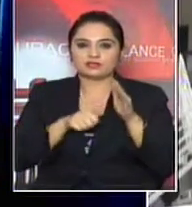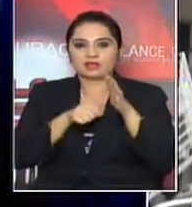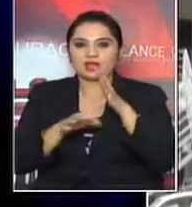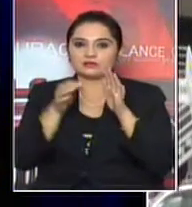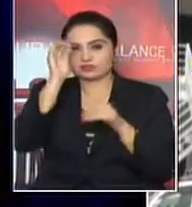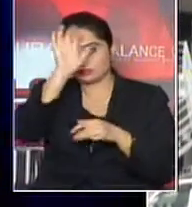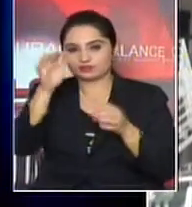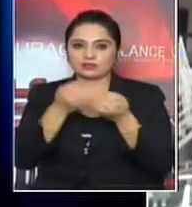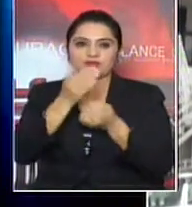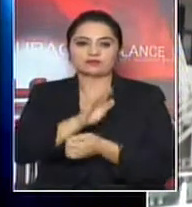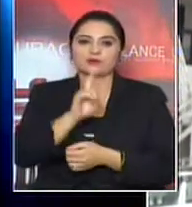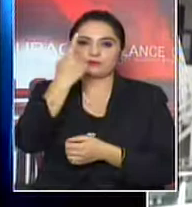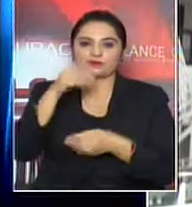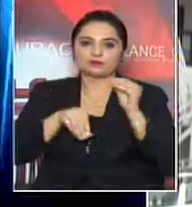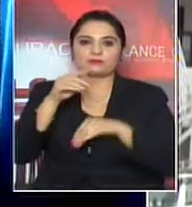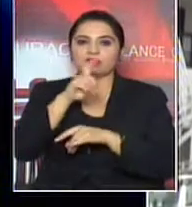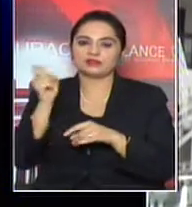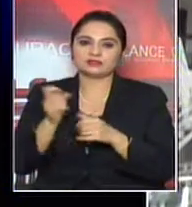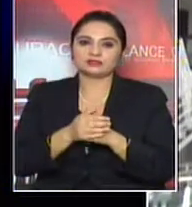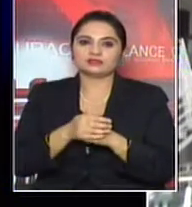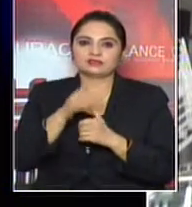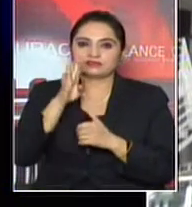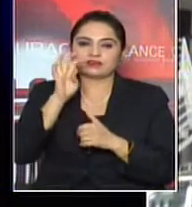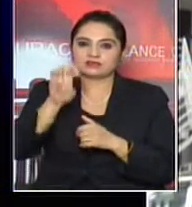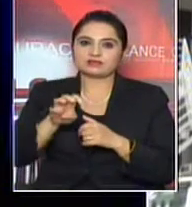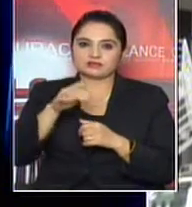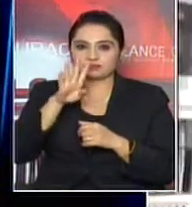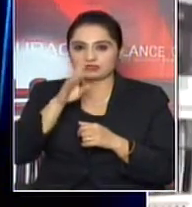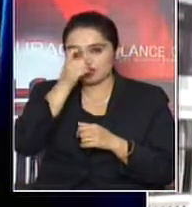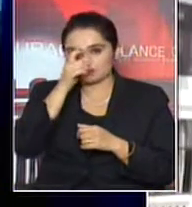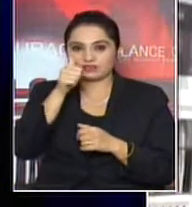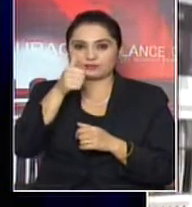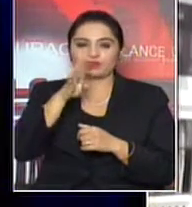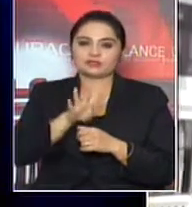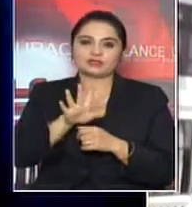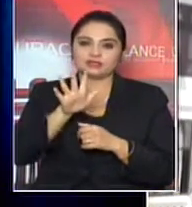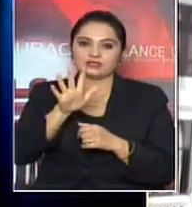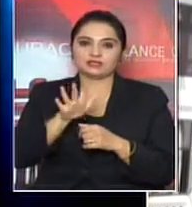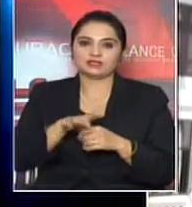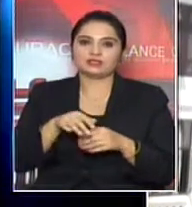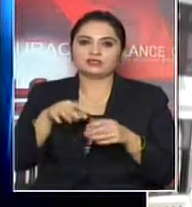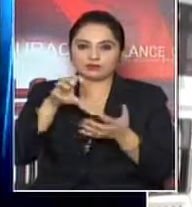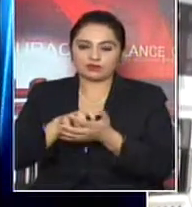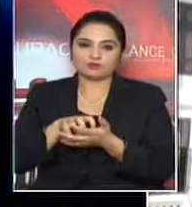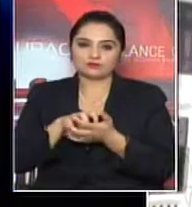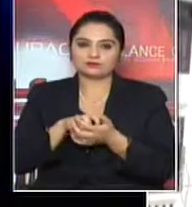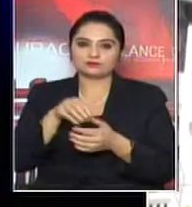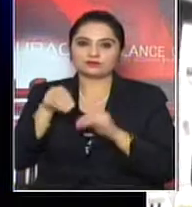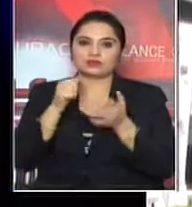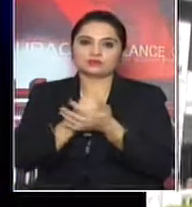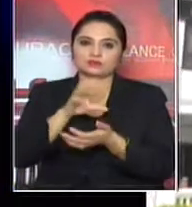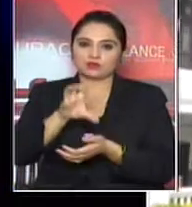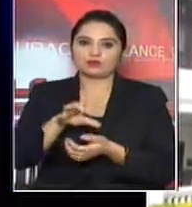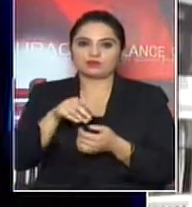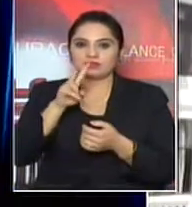जानाएको सा पहिलुचरण को सुनाब को लागी 4,465 मत दान इस्थ्वल रद